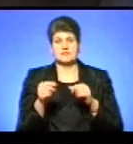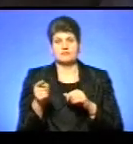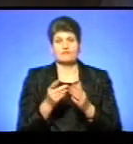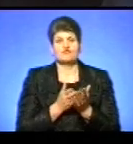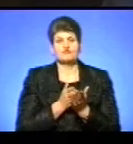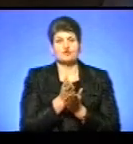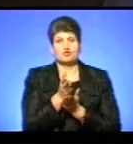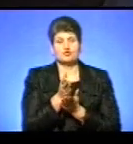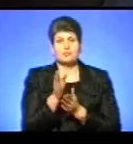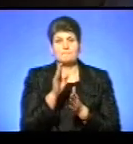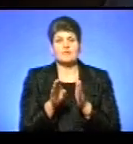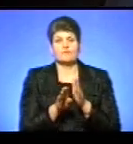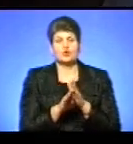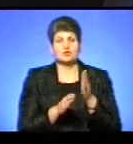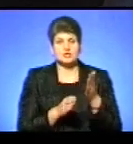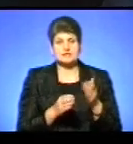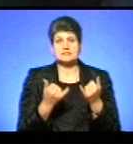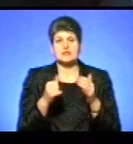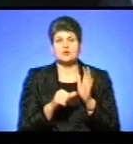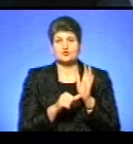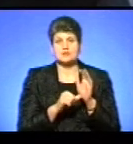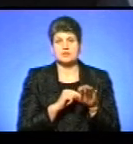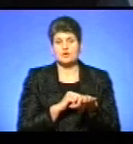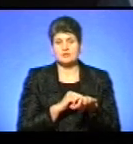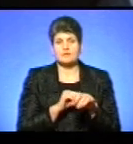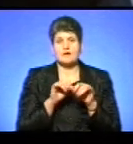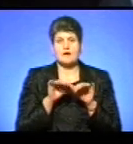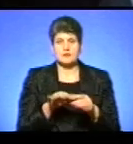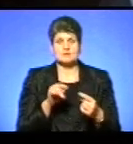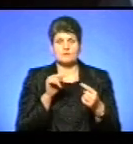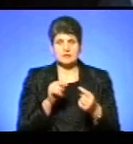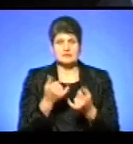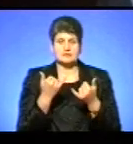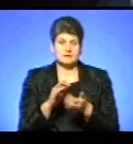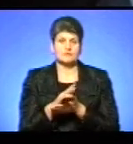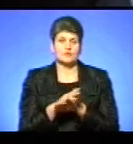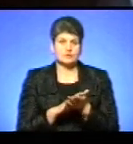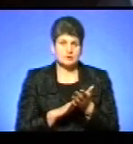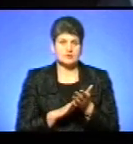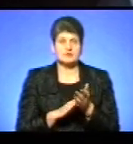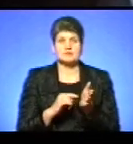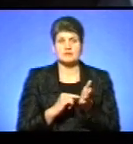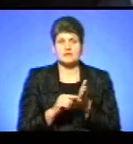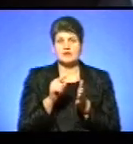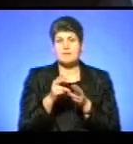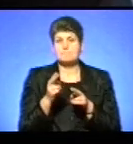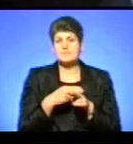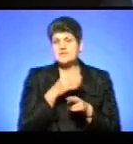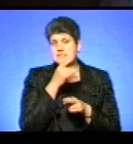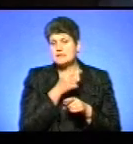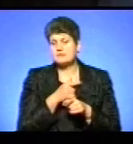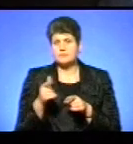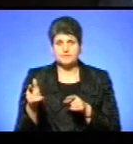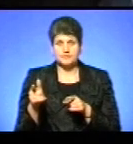у сторону Підволочиська. Зараз шоста година, акція протесту досі триває. Зазначу, вона є безстроковою. за